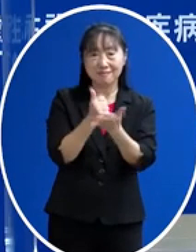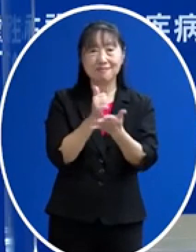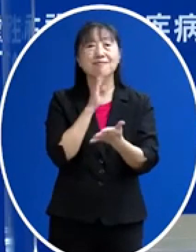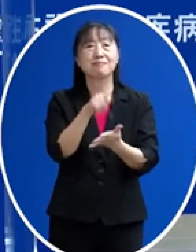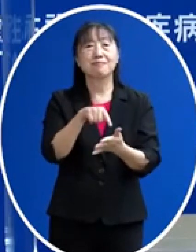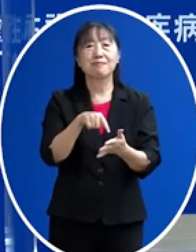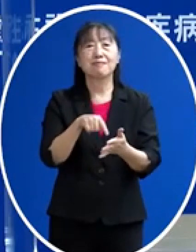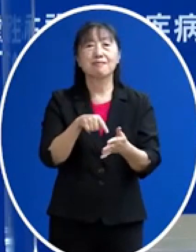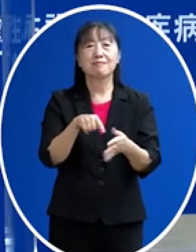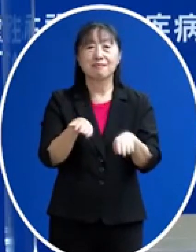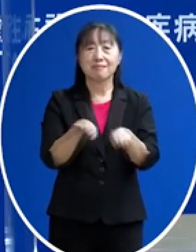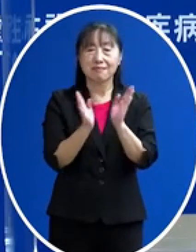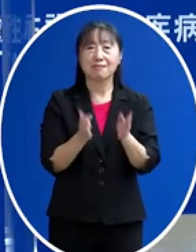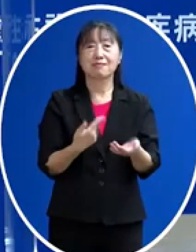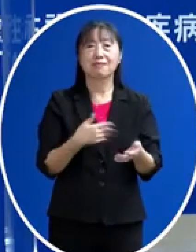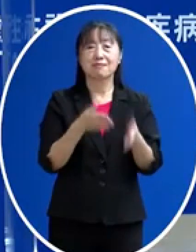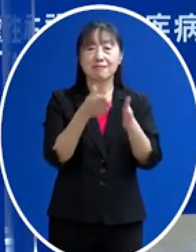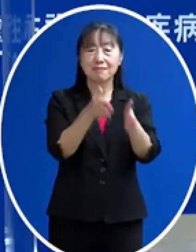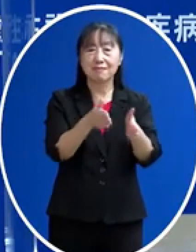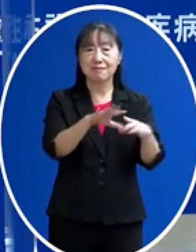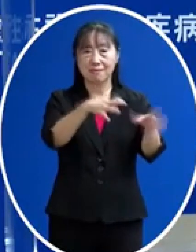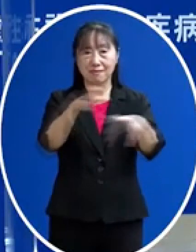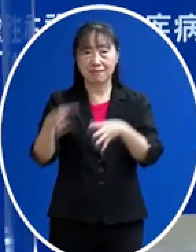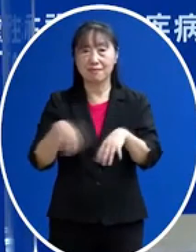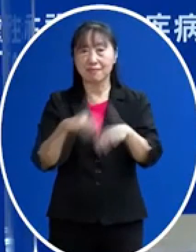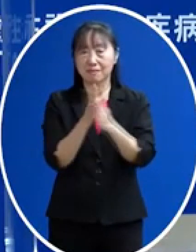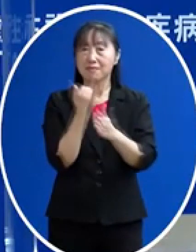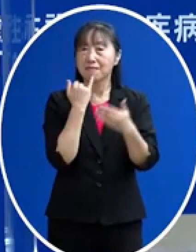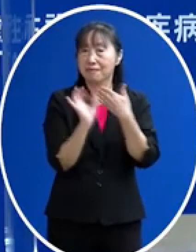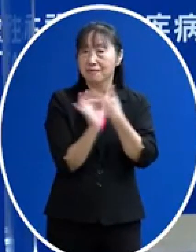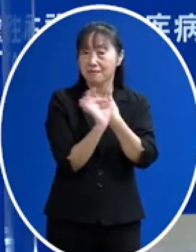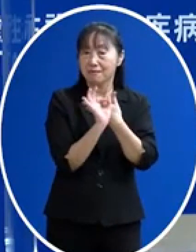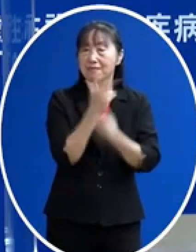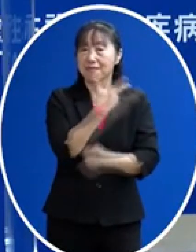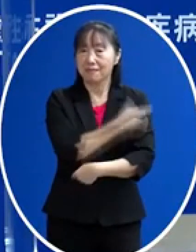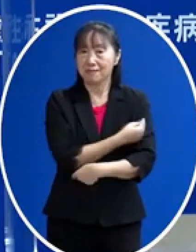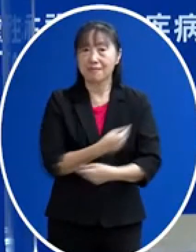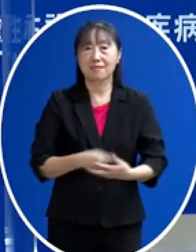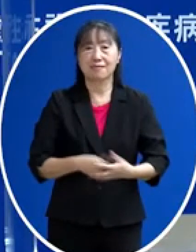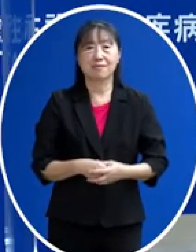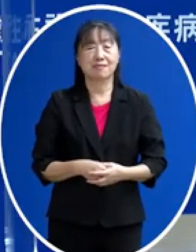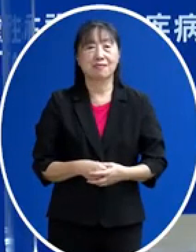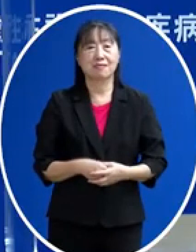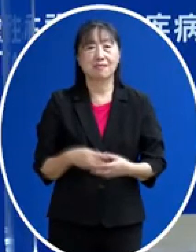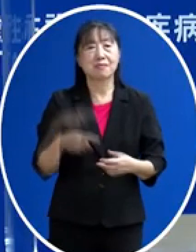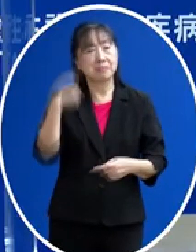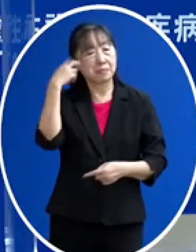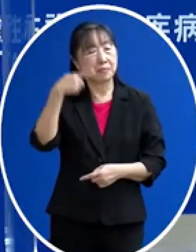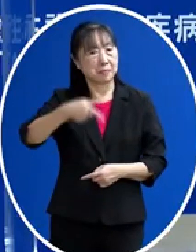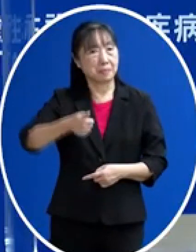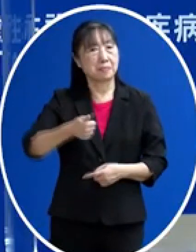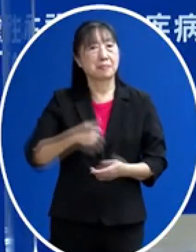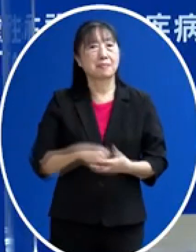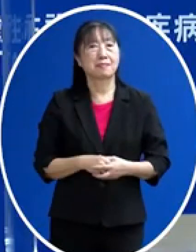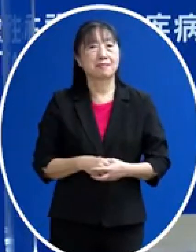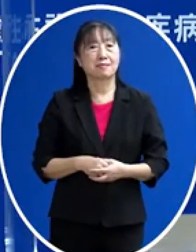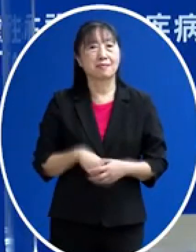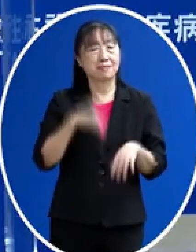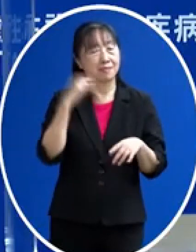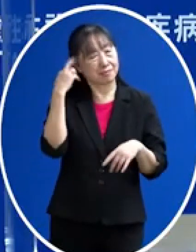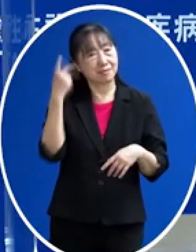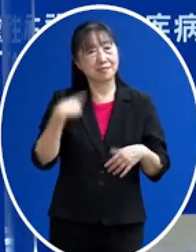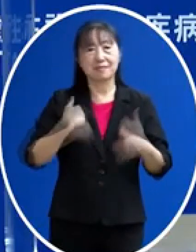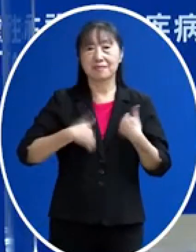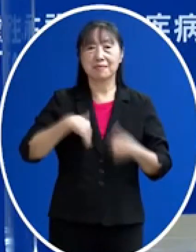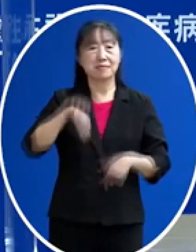行世界多國多中心的這樣的一個實驗 我們也感到 替他感到非常高興